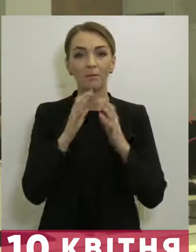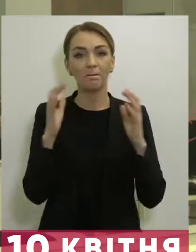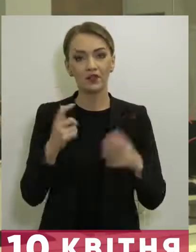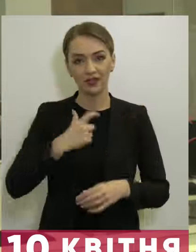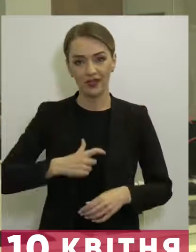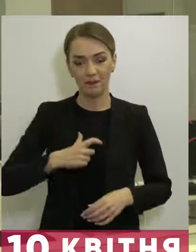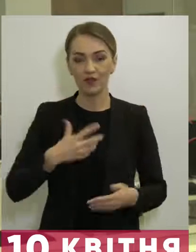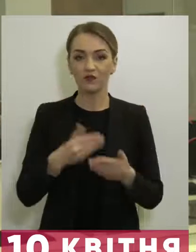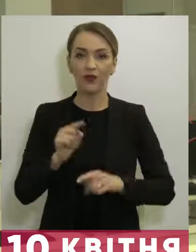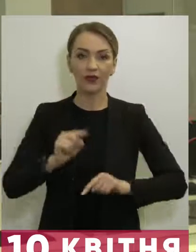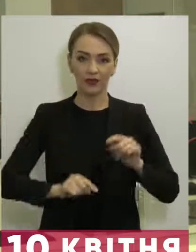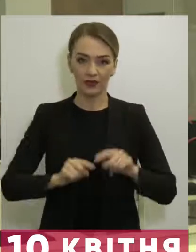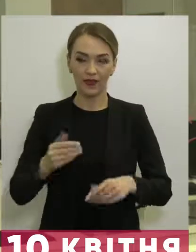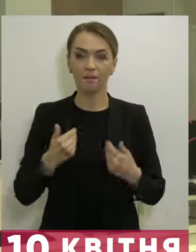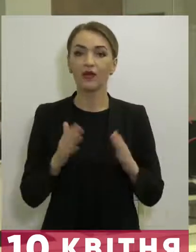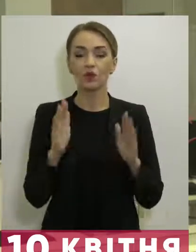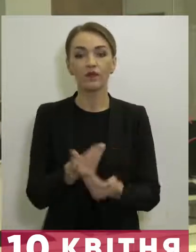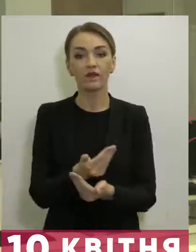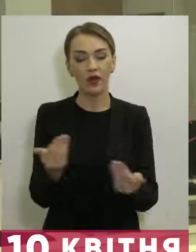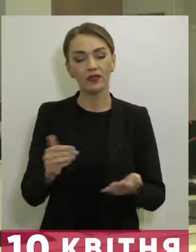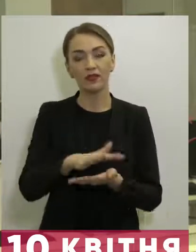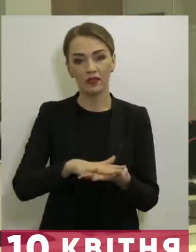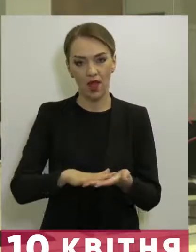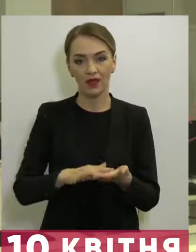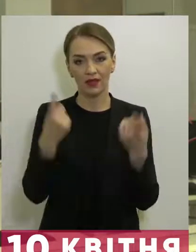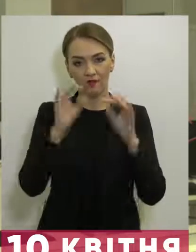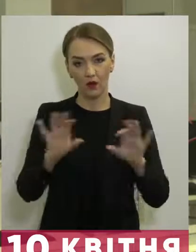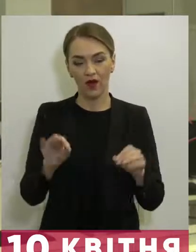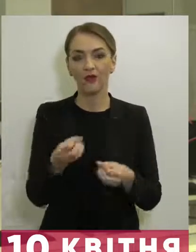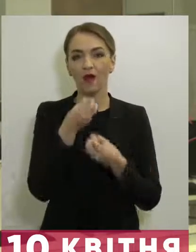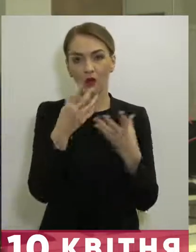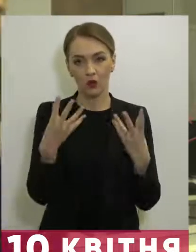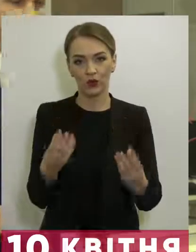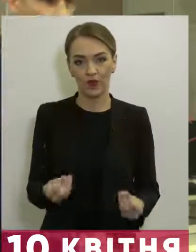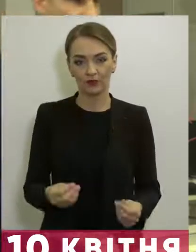себе, своїх рідних. Ми будемо вас далі інформувати. Гарного дня!